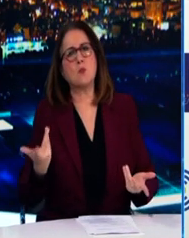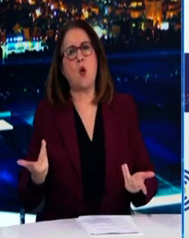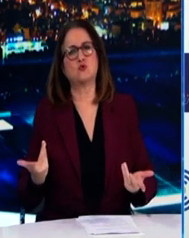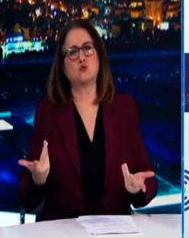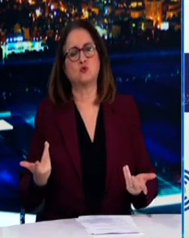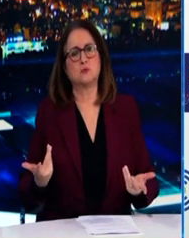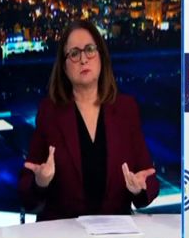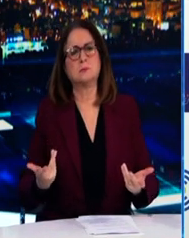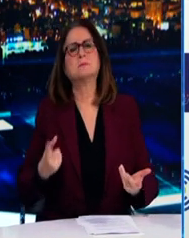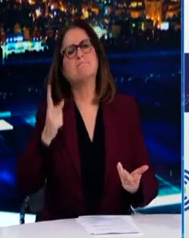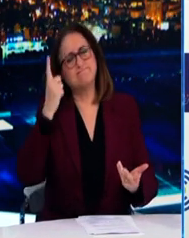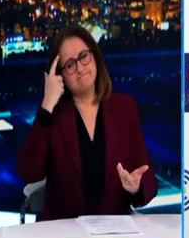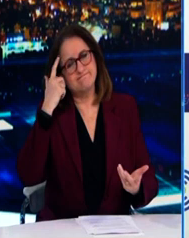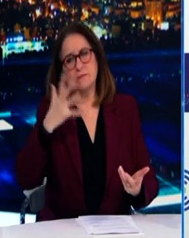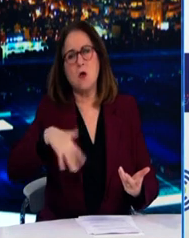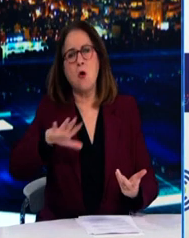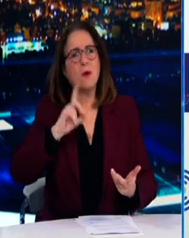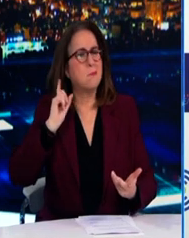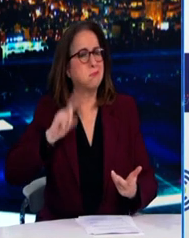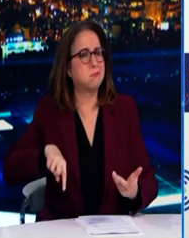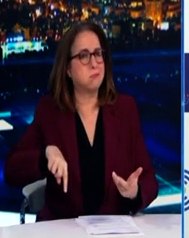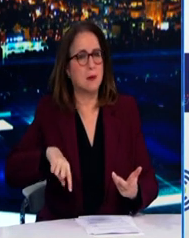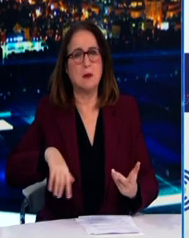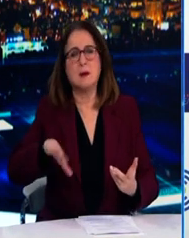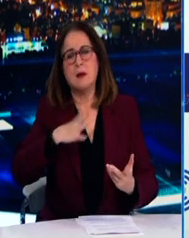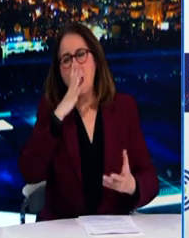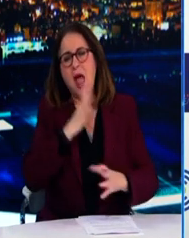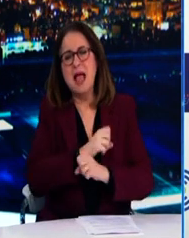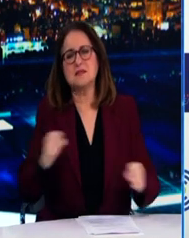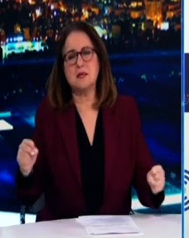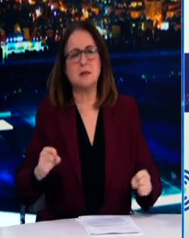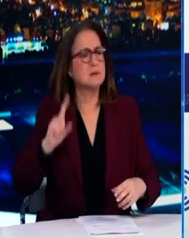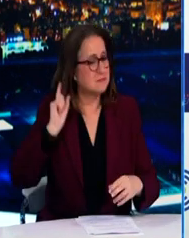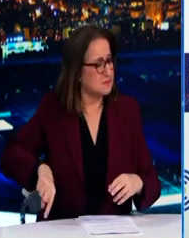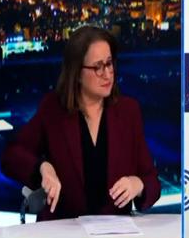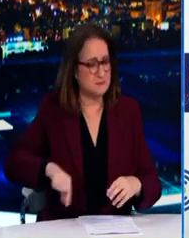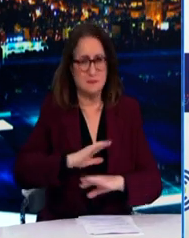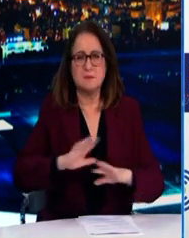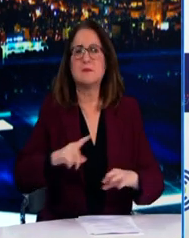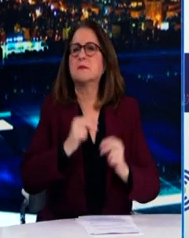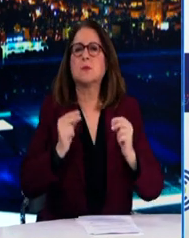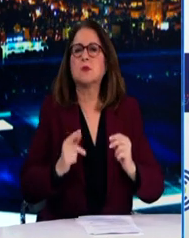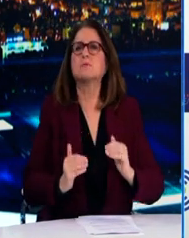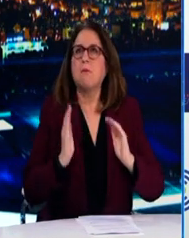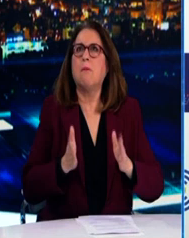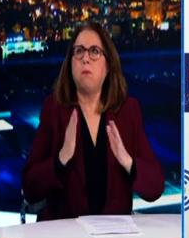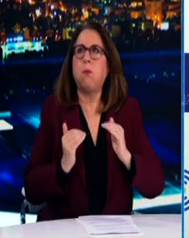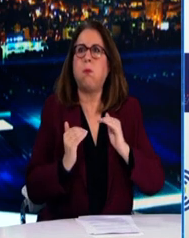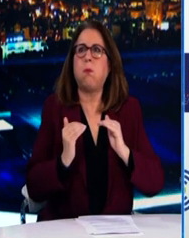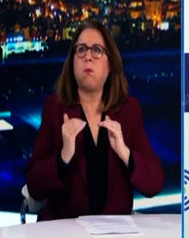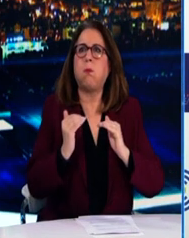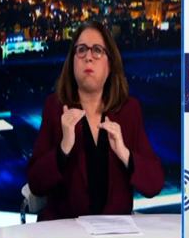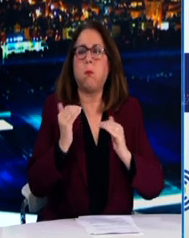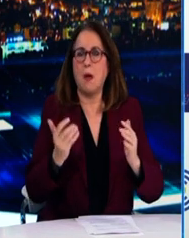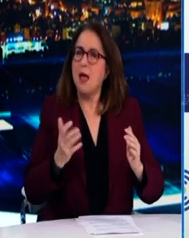αισθάνονται οι κάτοικοι της ευρύτερης περιοχής, μετά από τόσες εβδομάδες αυστηρών περιοριστικών μέτρων. Αυτή τη στιγμή ναι μεν παρατηρείται μείωση